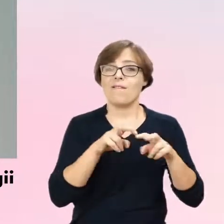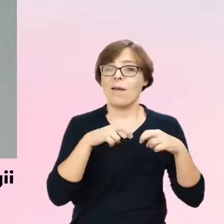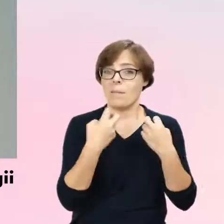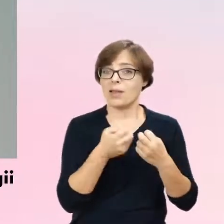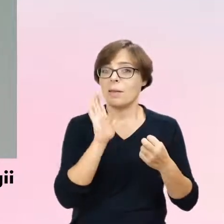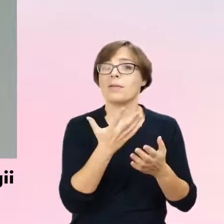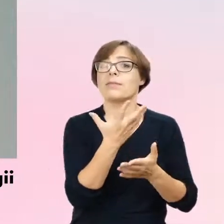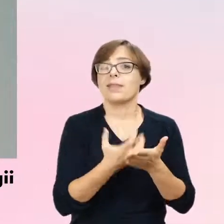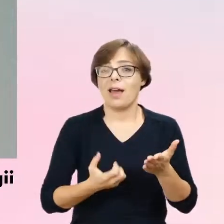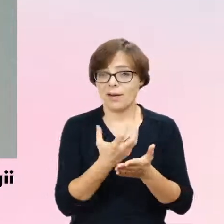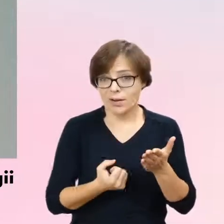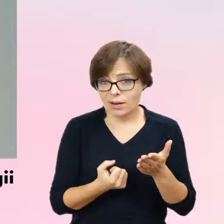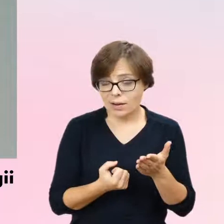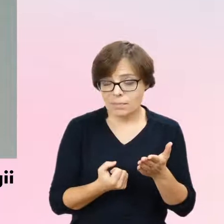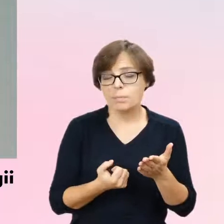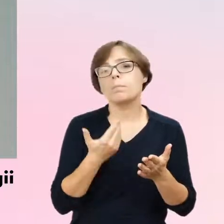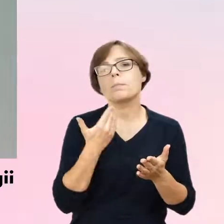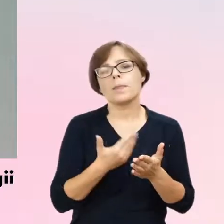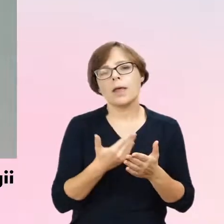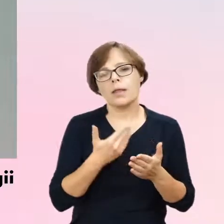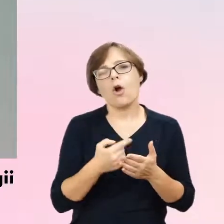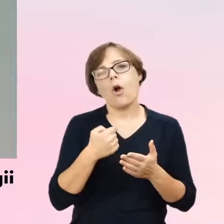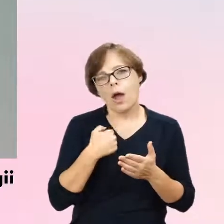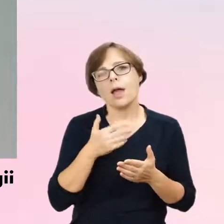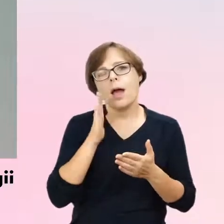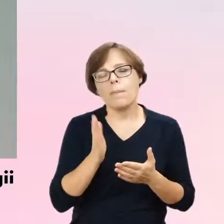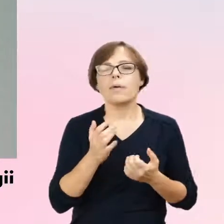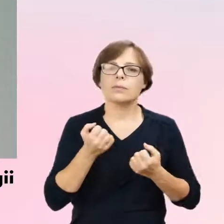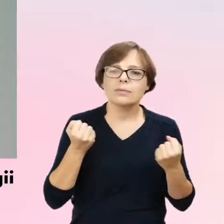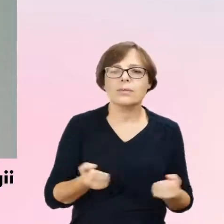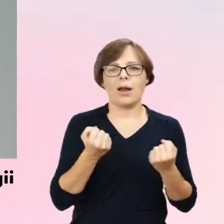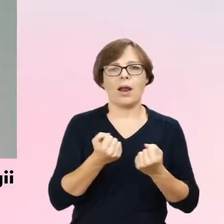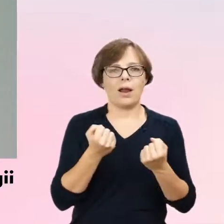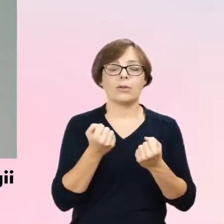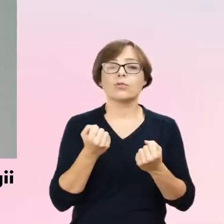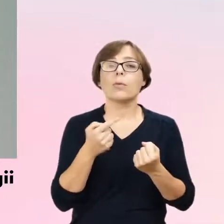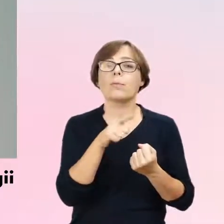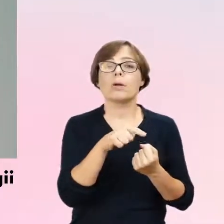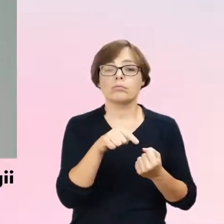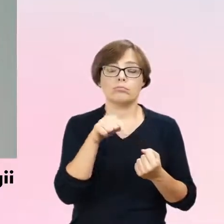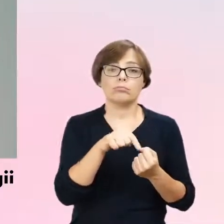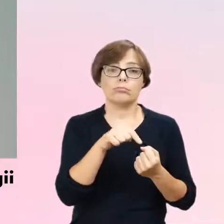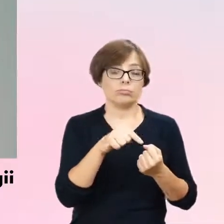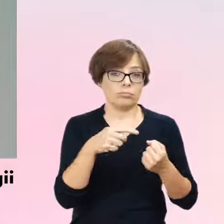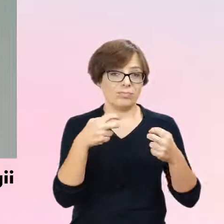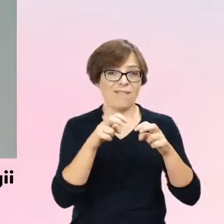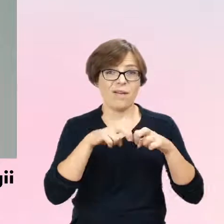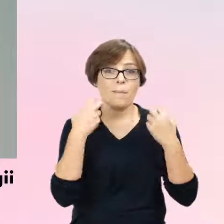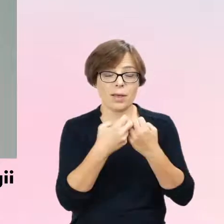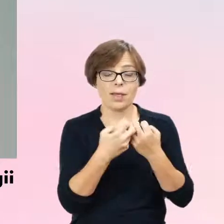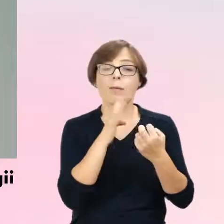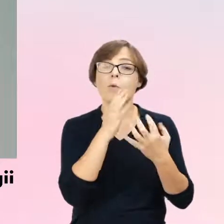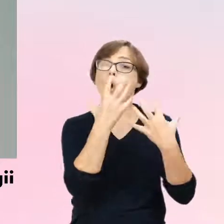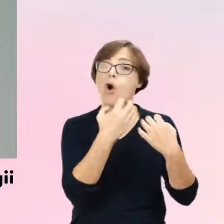będę jednak wyobrażać sobie jako potencjalnego odbiorcę tego webinaru, także osoby, które będą